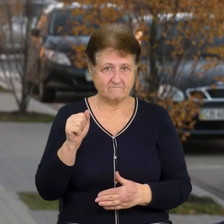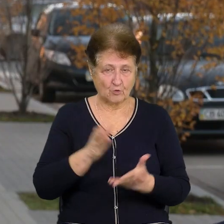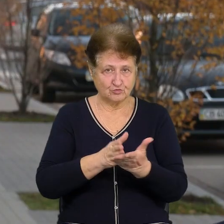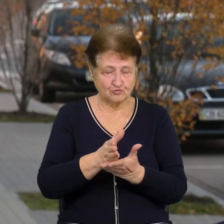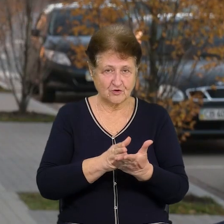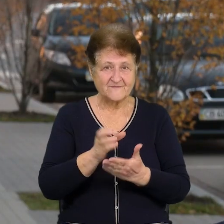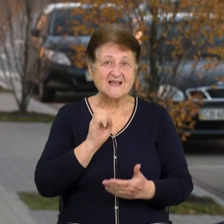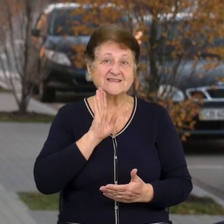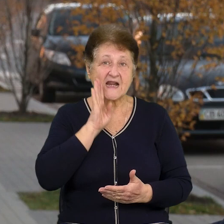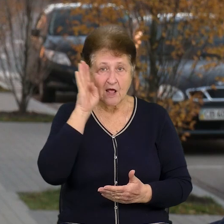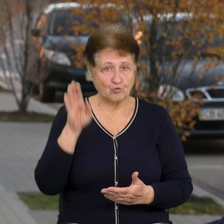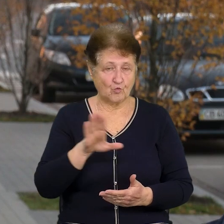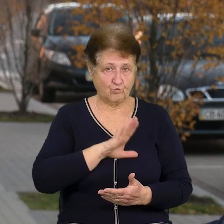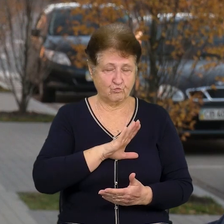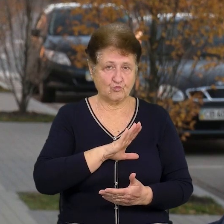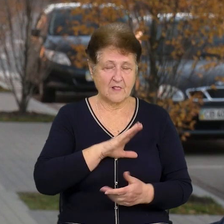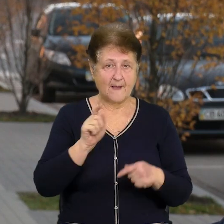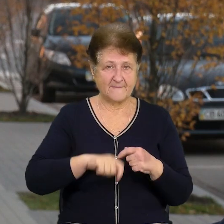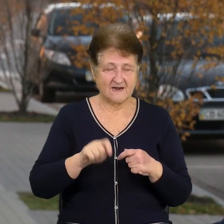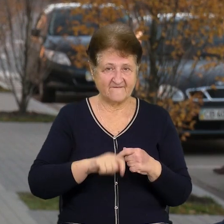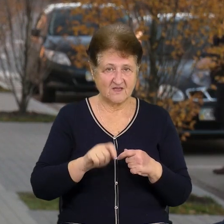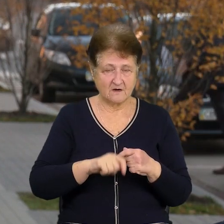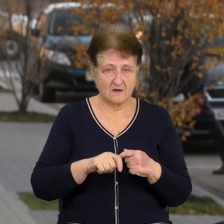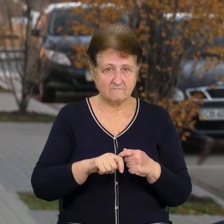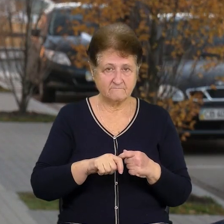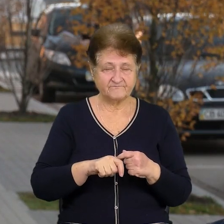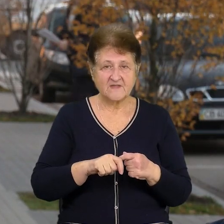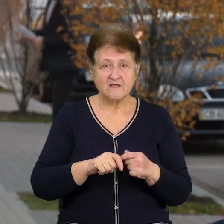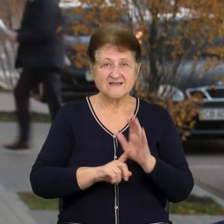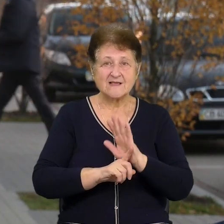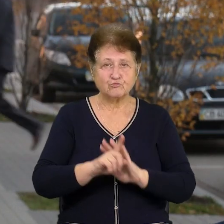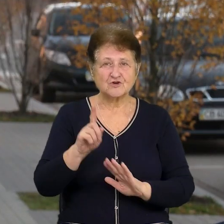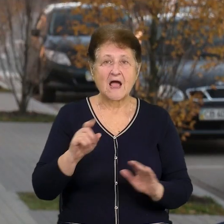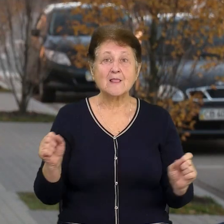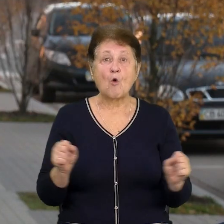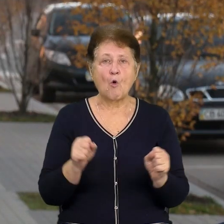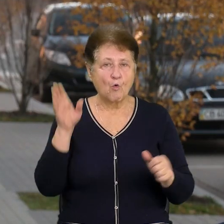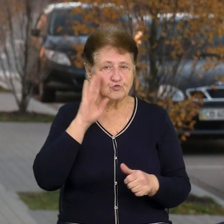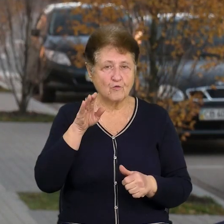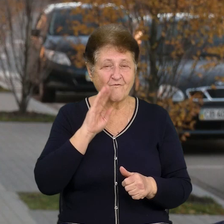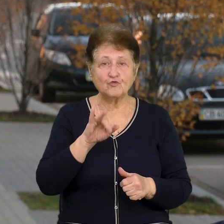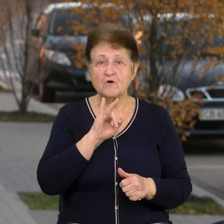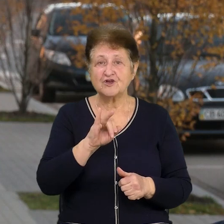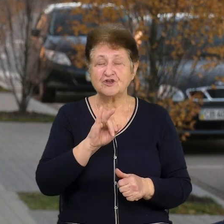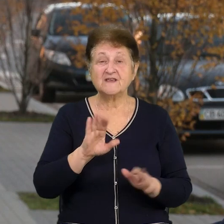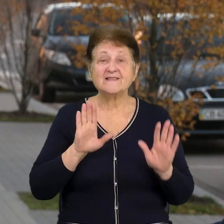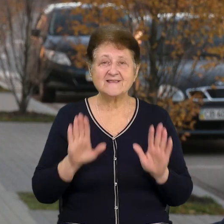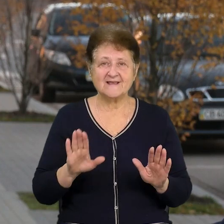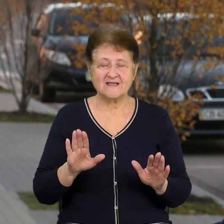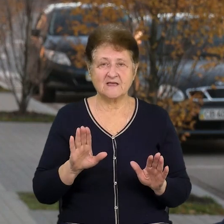була перевірка мережі теплопостачання, запускали холодну воду і буквально, як тільки